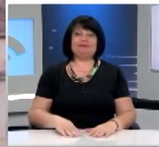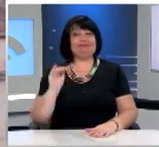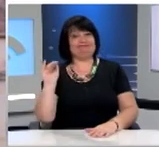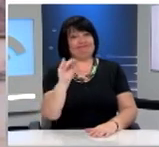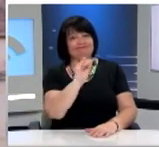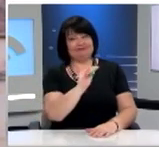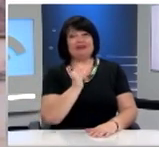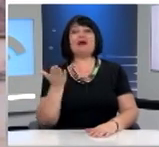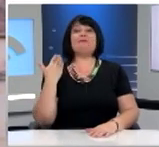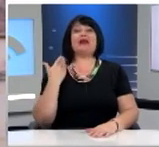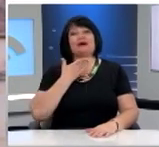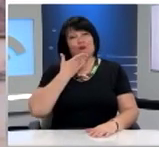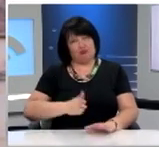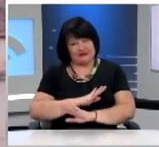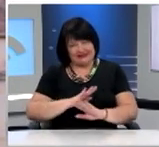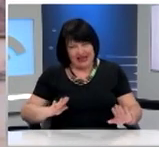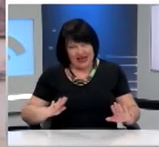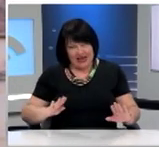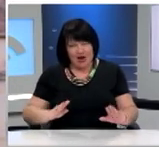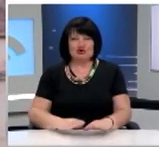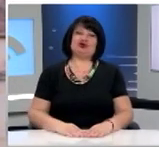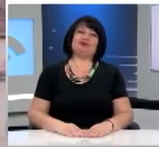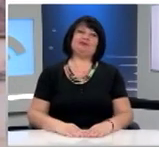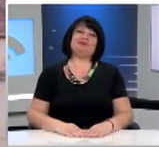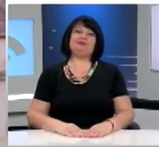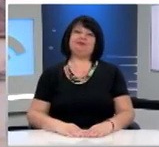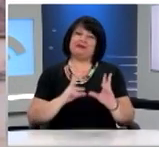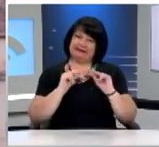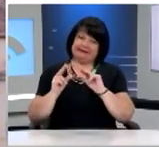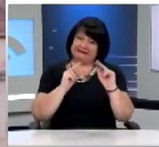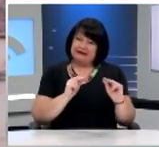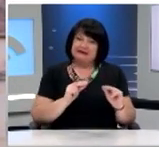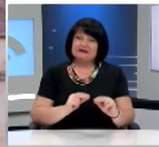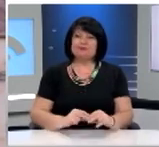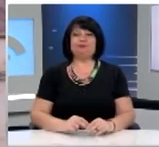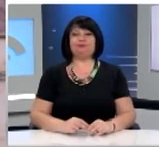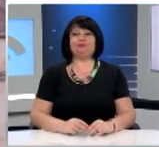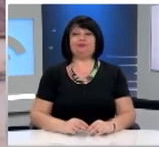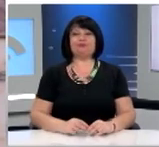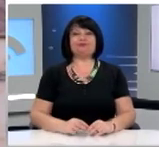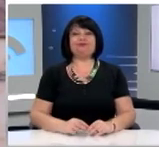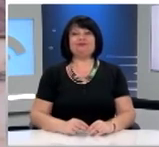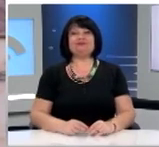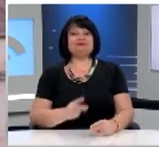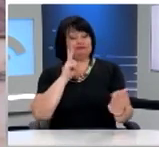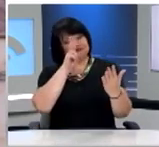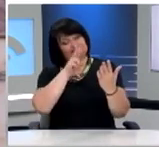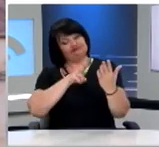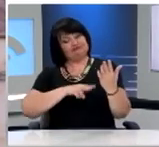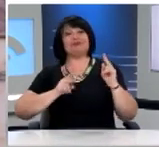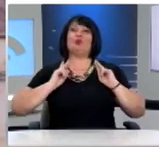καλώ λοιπόν πριν κηρύξω τη λήξη της συνεδριάσεως Να απολαύσετε